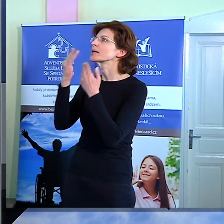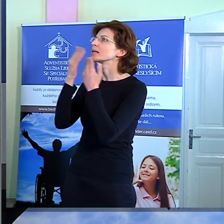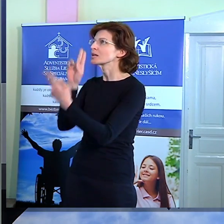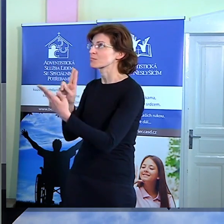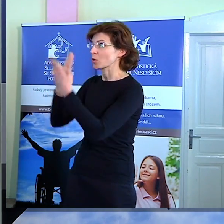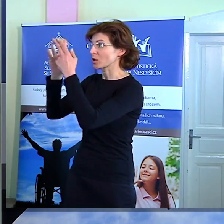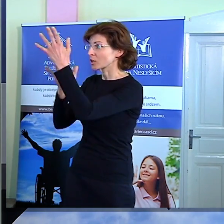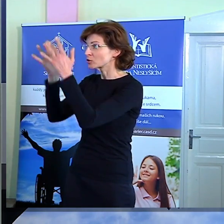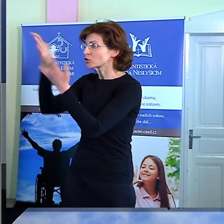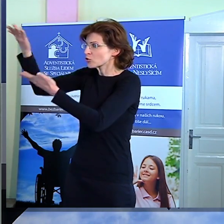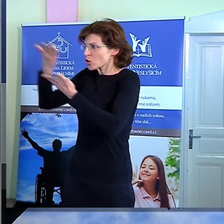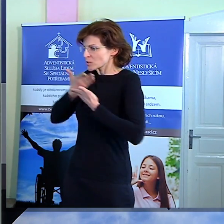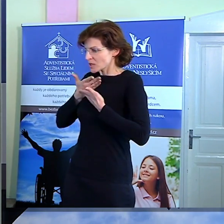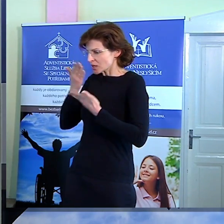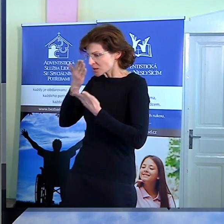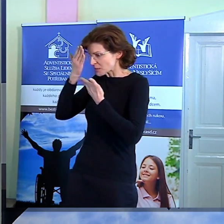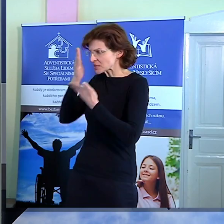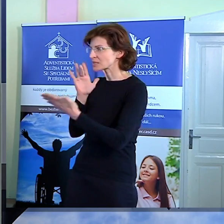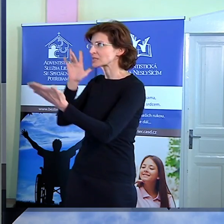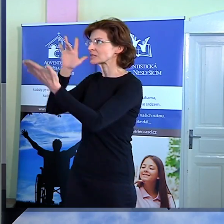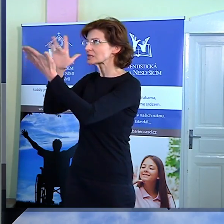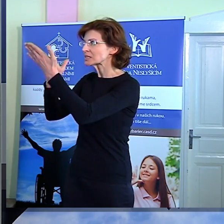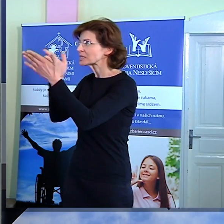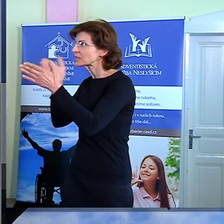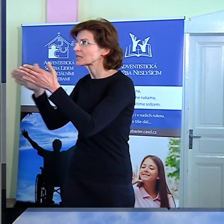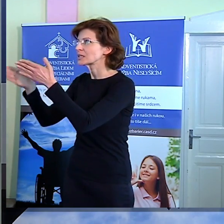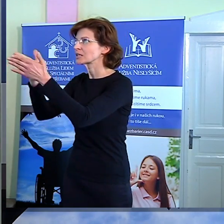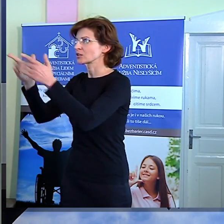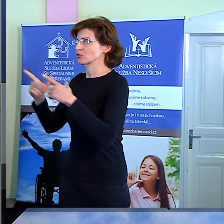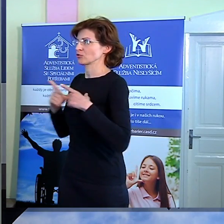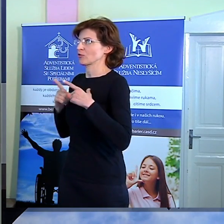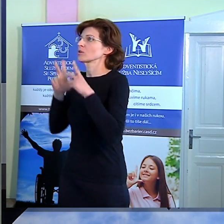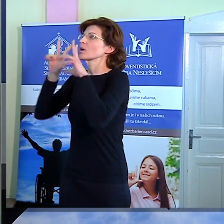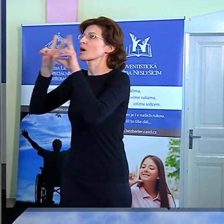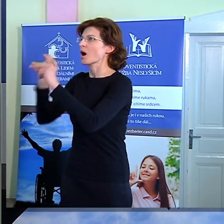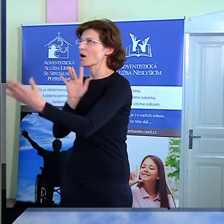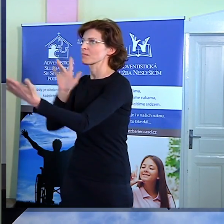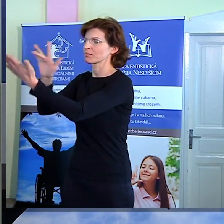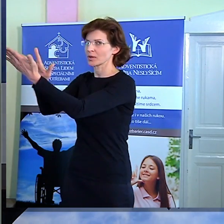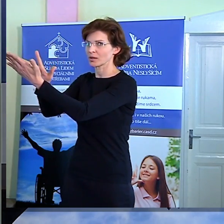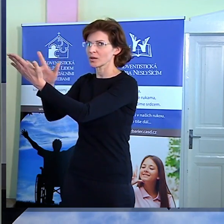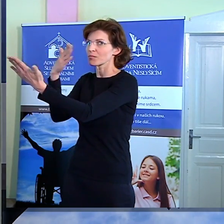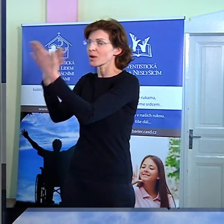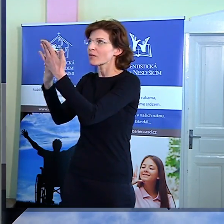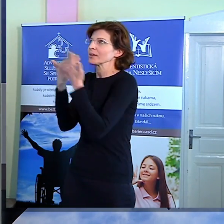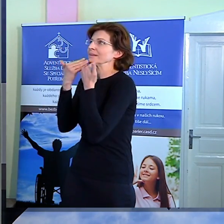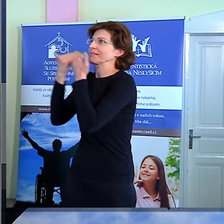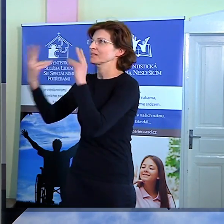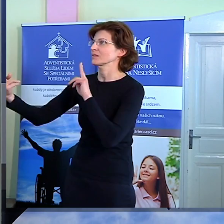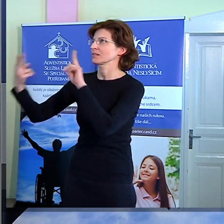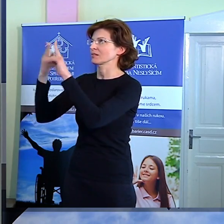Pavel měl, tak jeho život měl kam směřovat. Jeho život měl smysl.